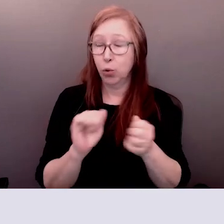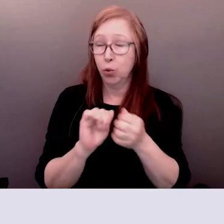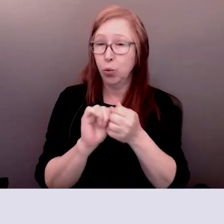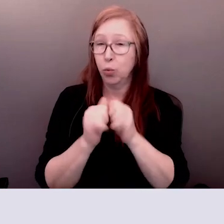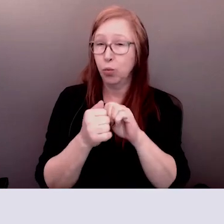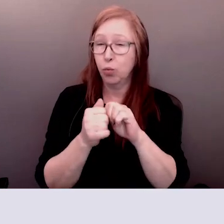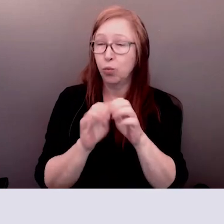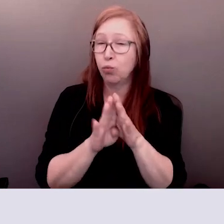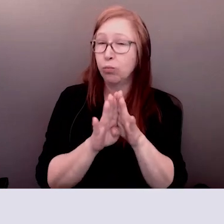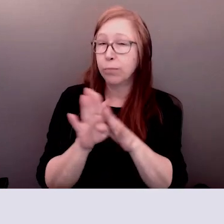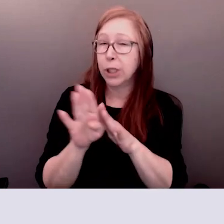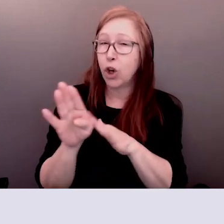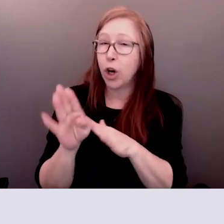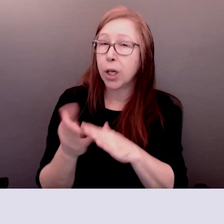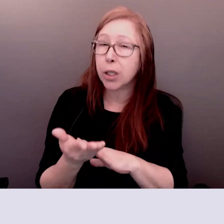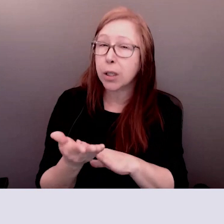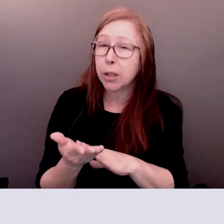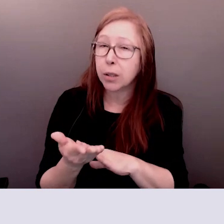James